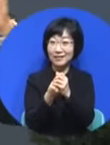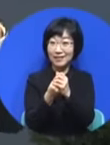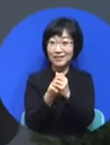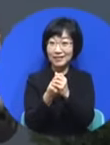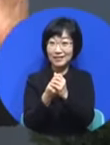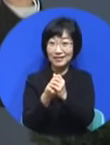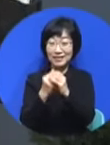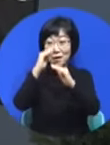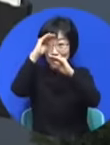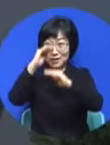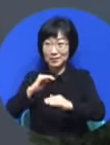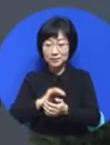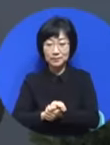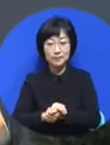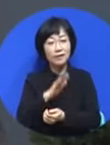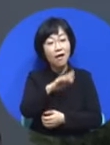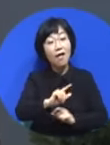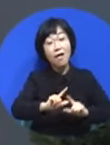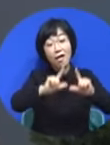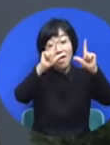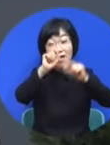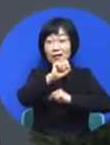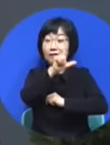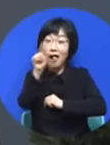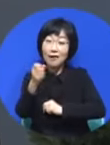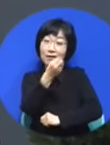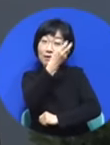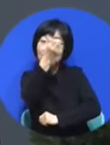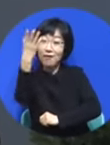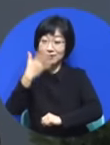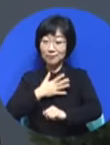해와 달과 별이 절을 했다? 뭡니까?